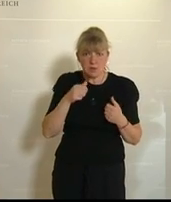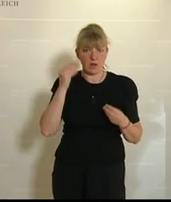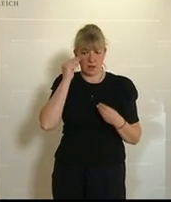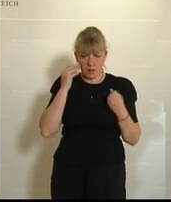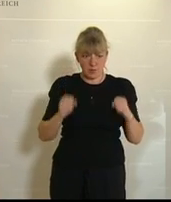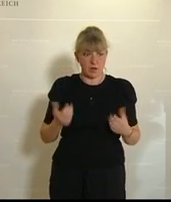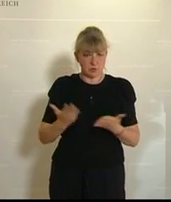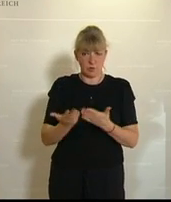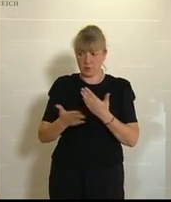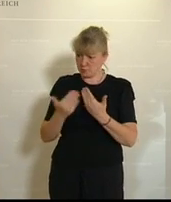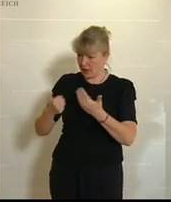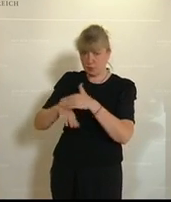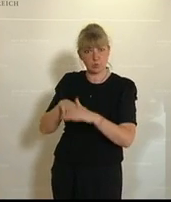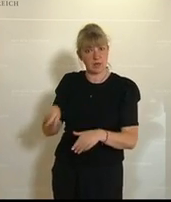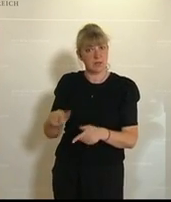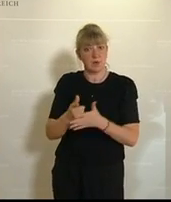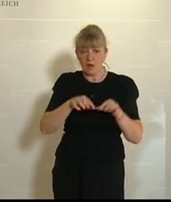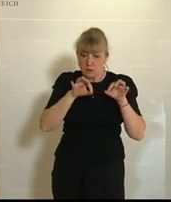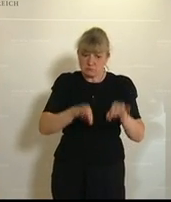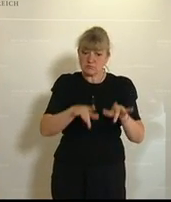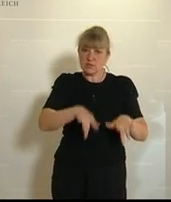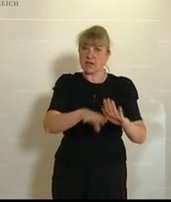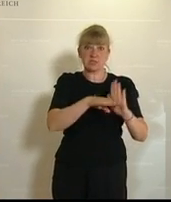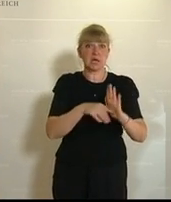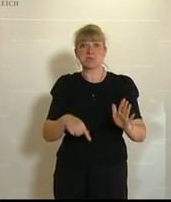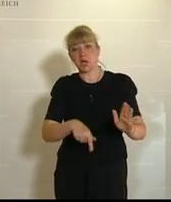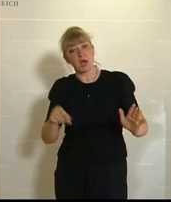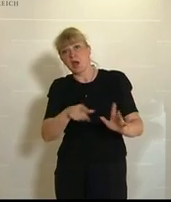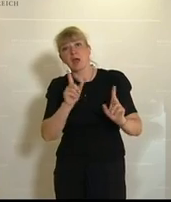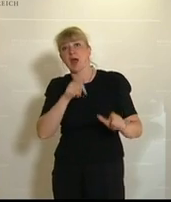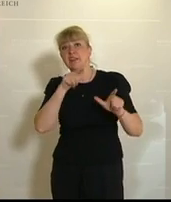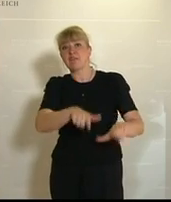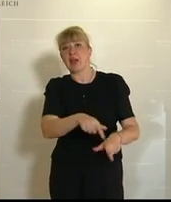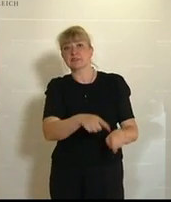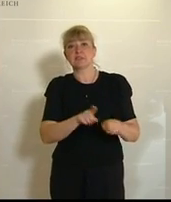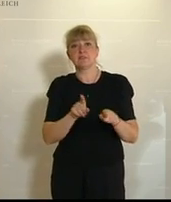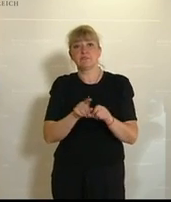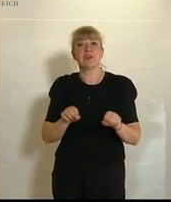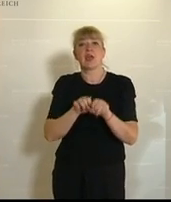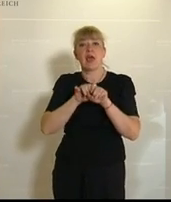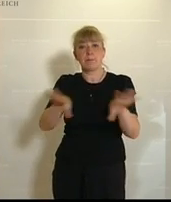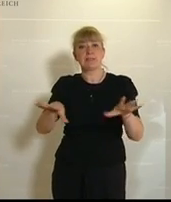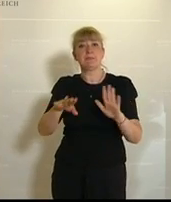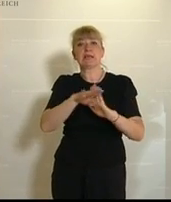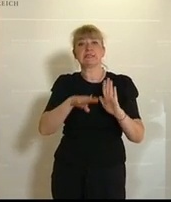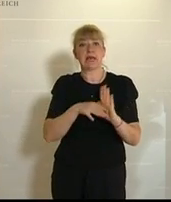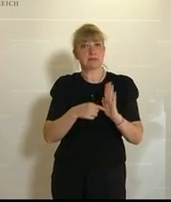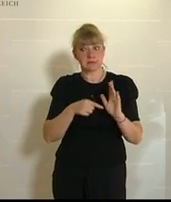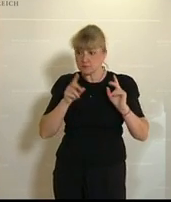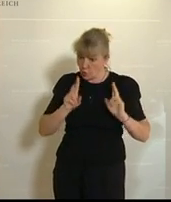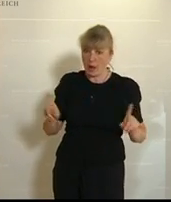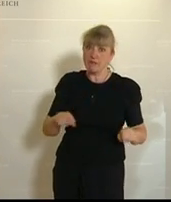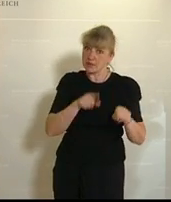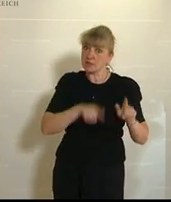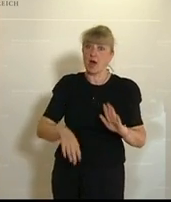dass sich ein Unternehmer auf bestehende Gesetze nicht verlassen kann. Und über das Epidemiegesetz hätte es einen Anspruch